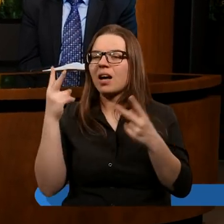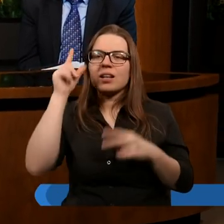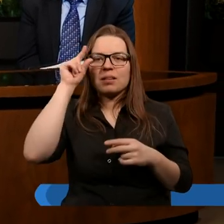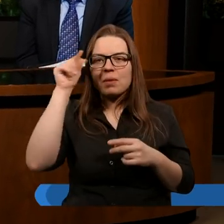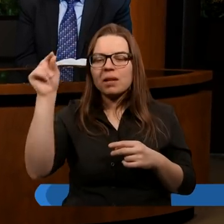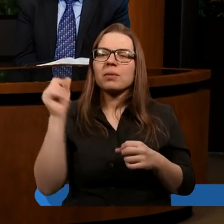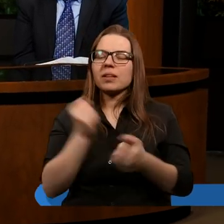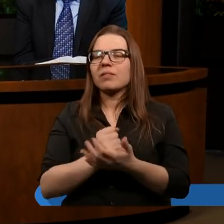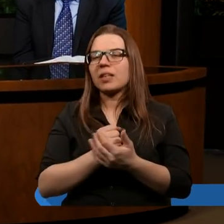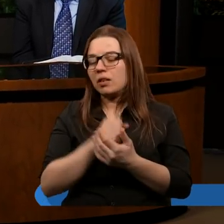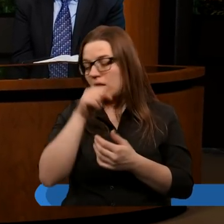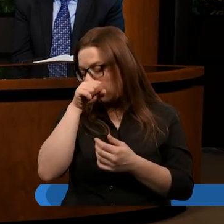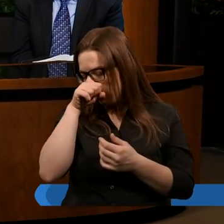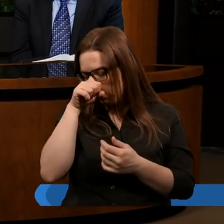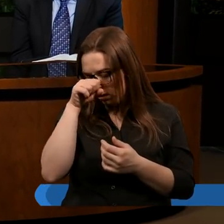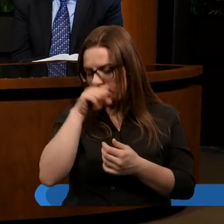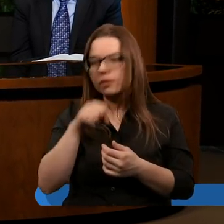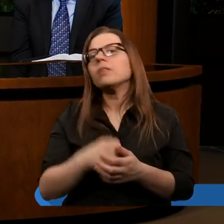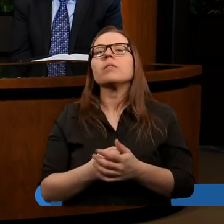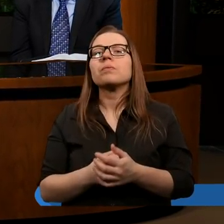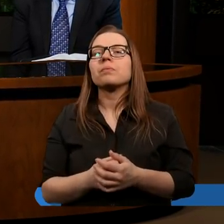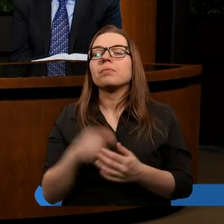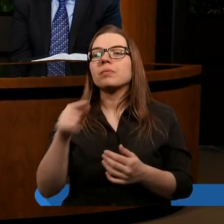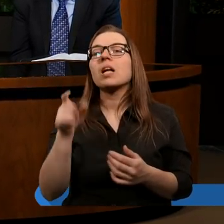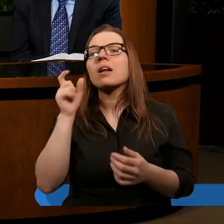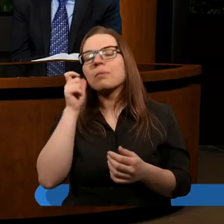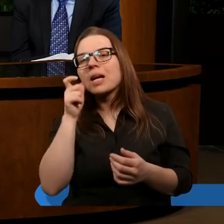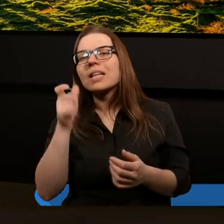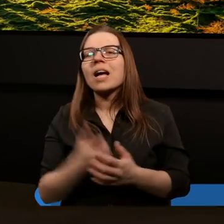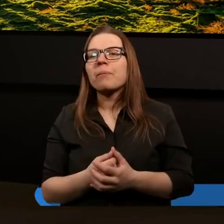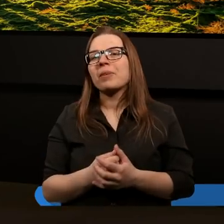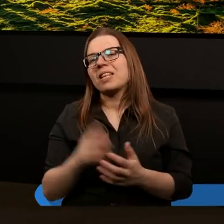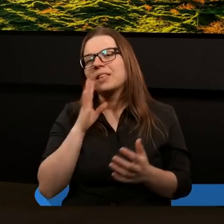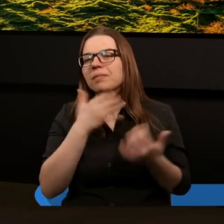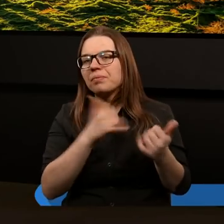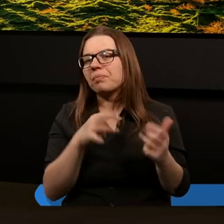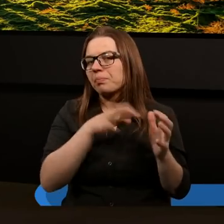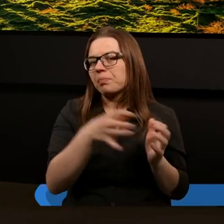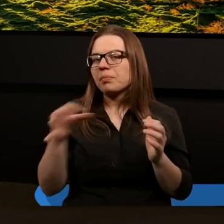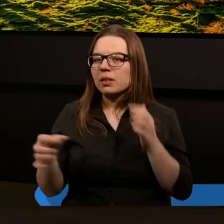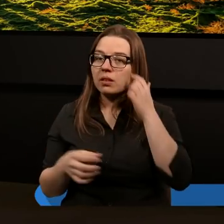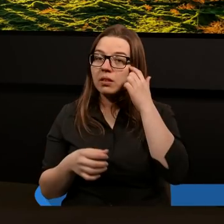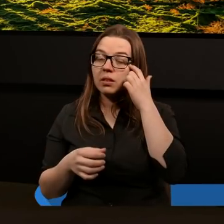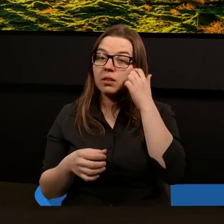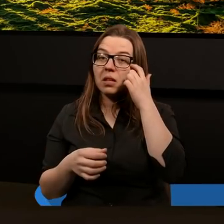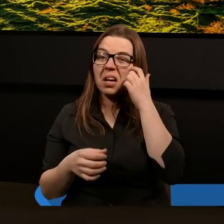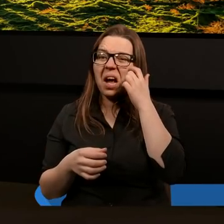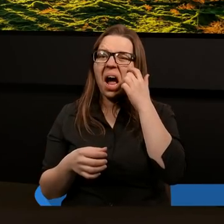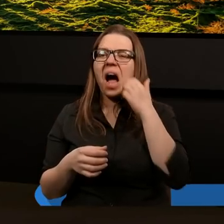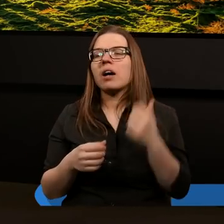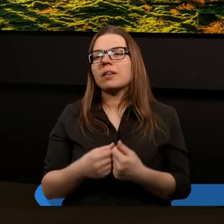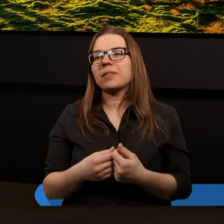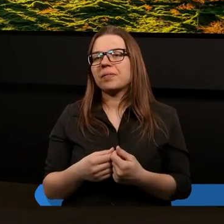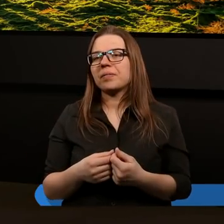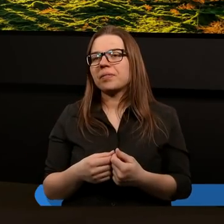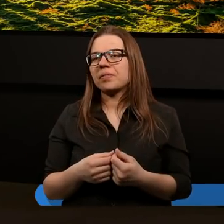Na ziemię giną jako element przestępczy, który zakłóca ład